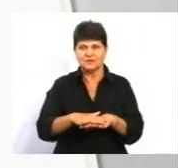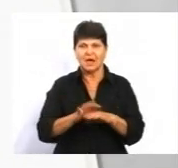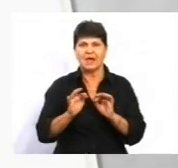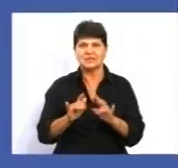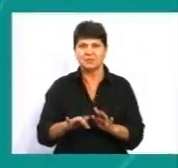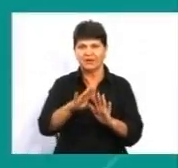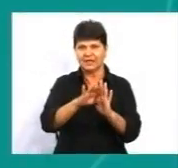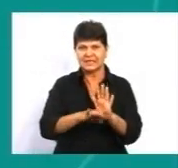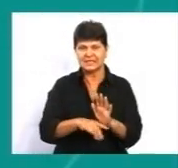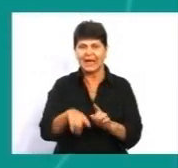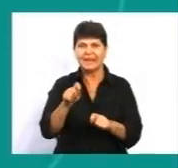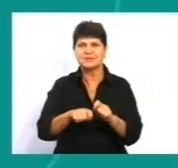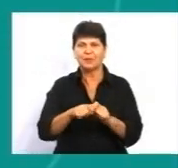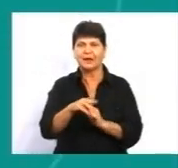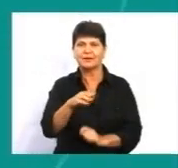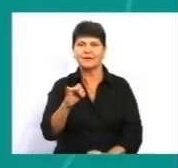експертів.